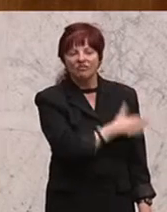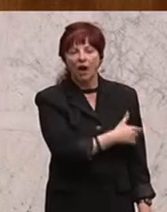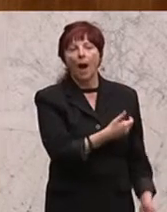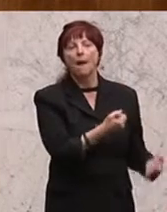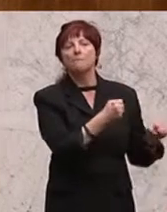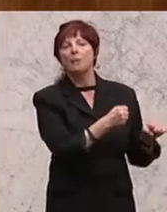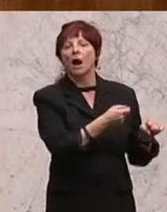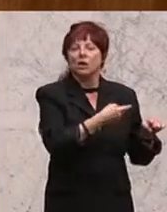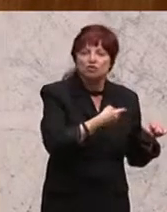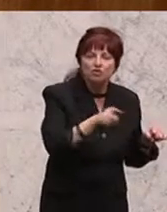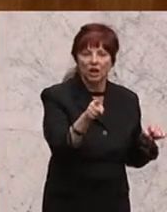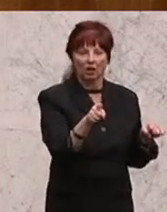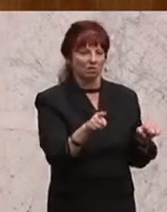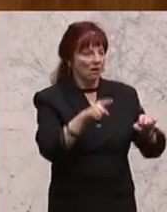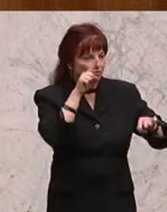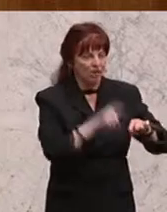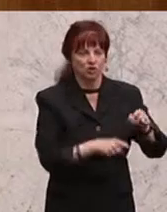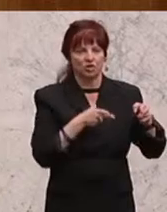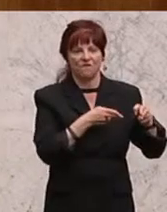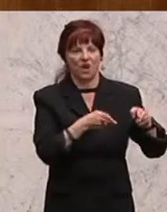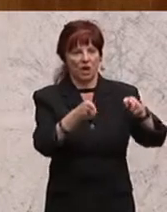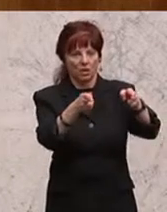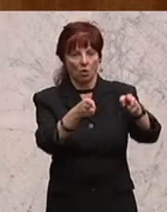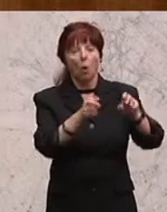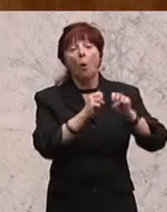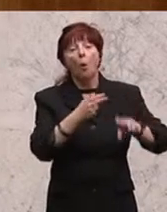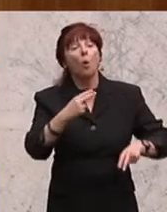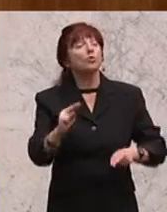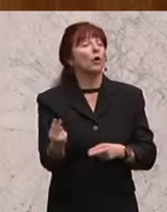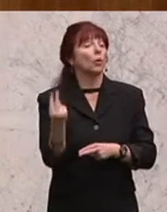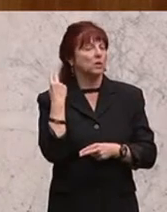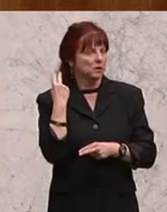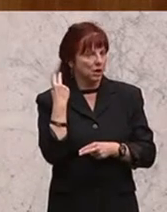und rücksichtslos auf mögliche Zahlungsfähigkeit mancher